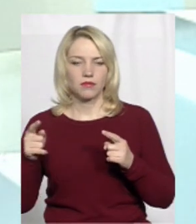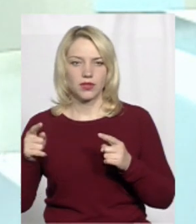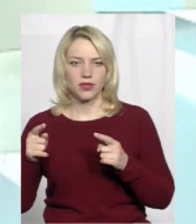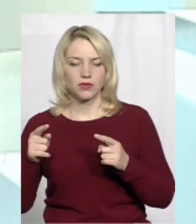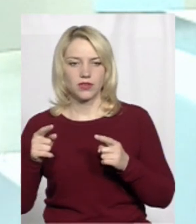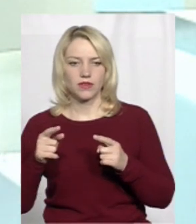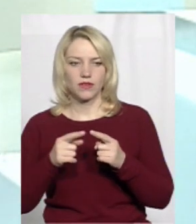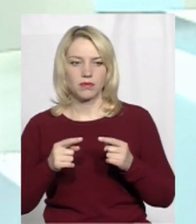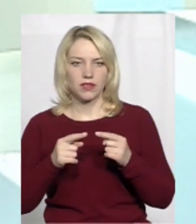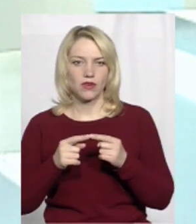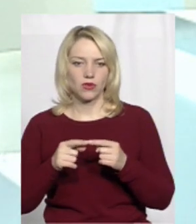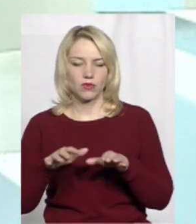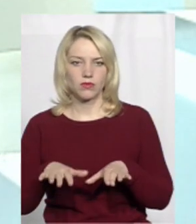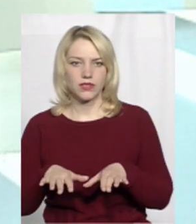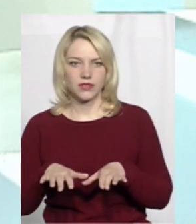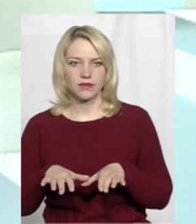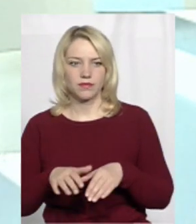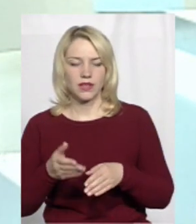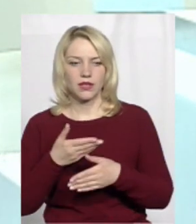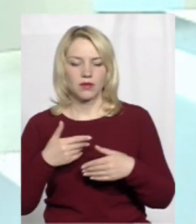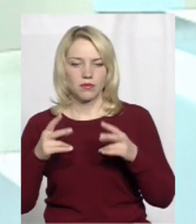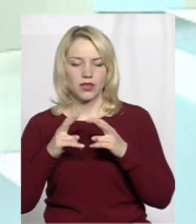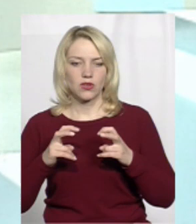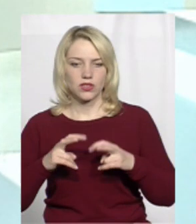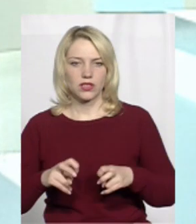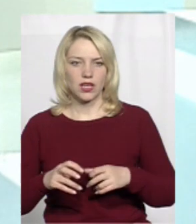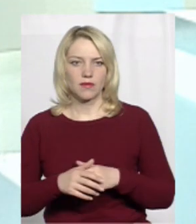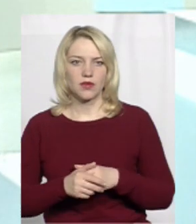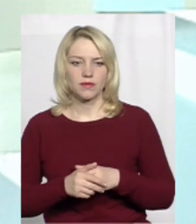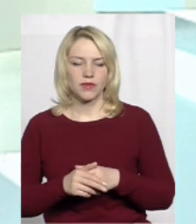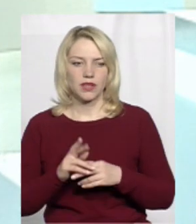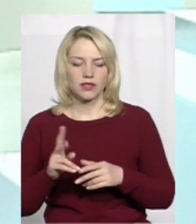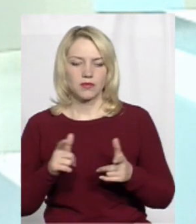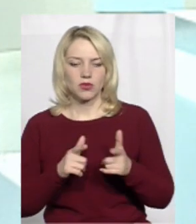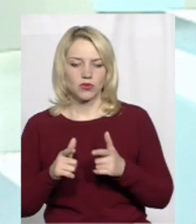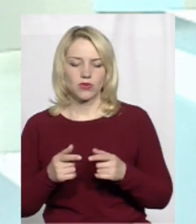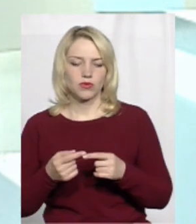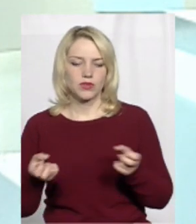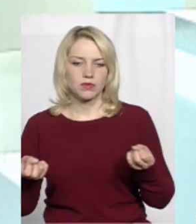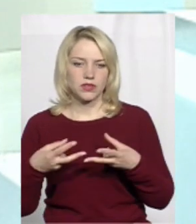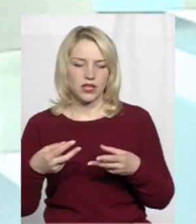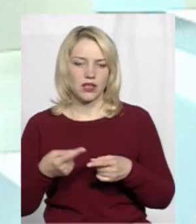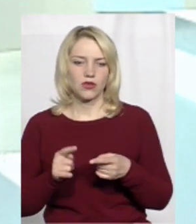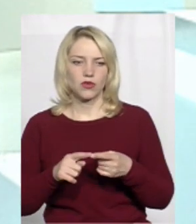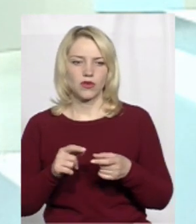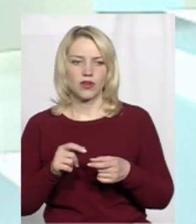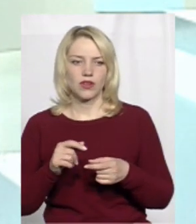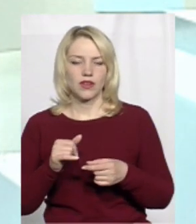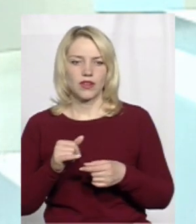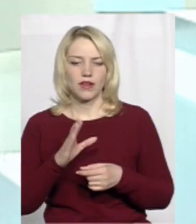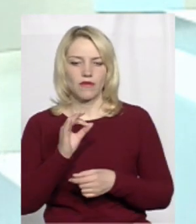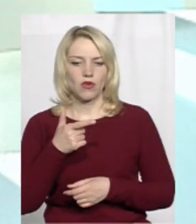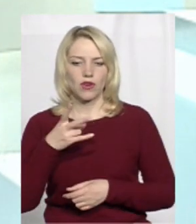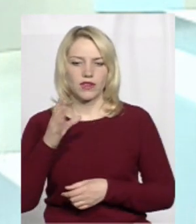і в определеному місці. Тобто ми розглядаємо як тактичну підготовку, спеціальну підготовку, вогневу підготовку,